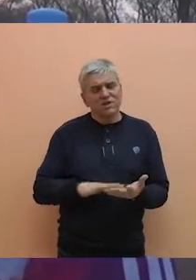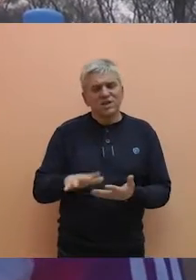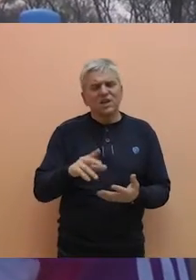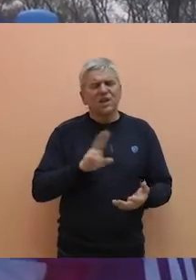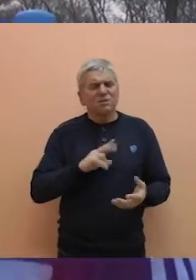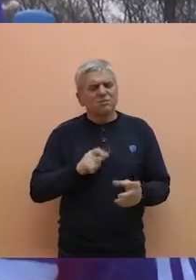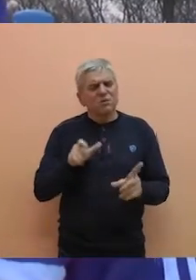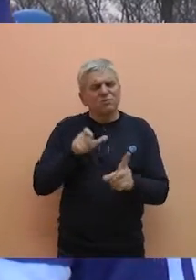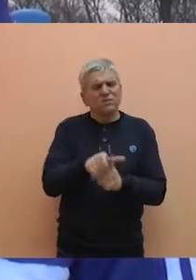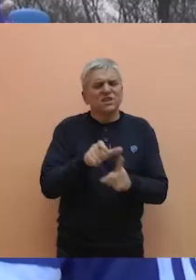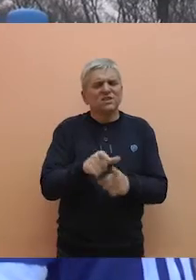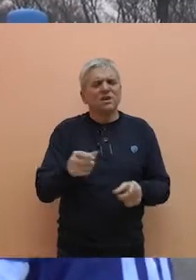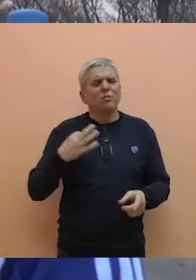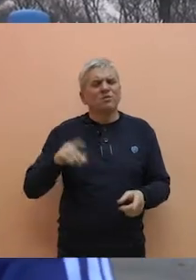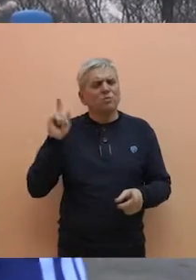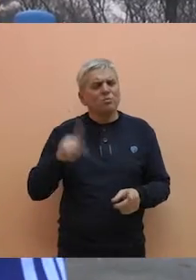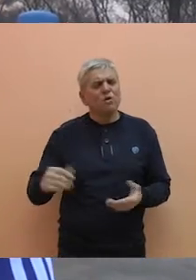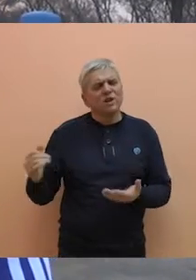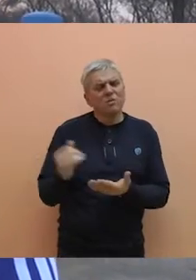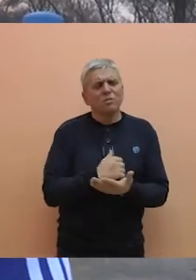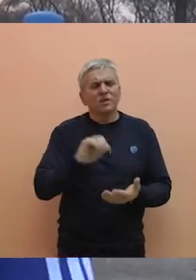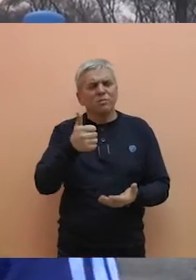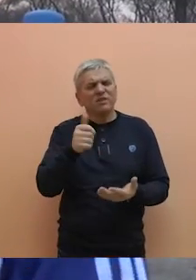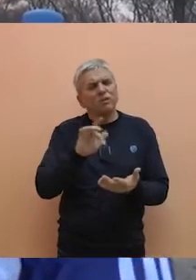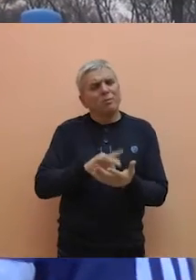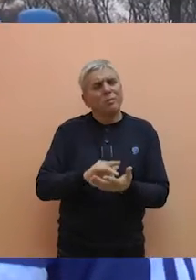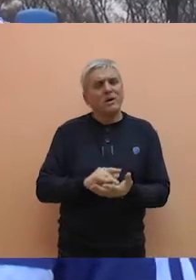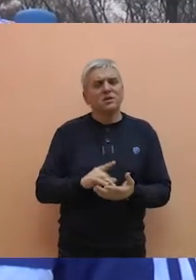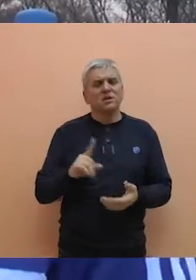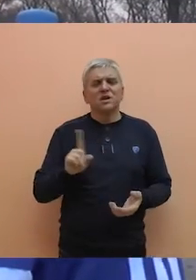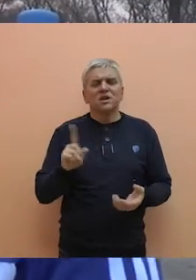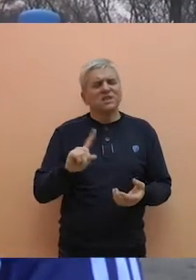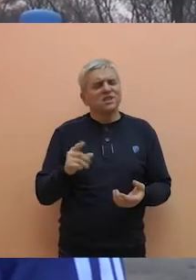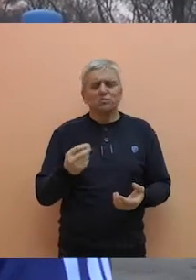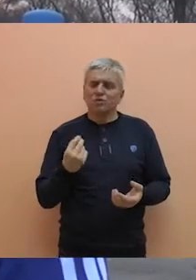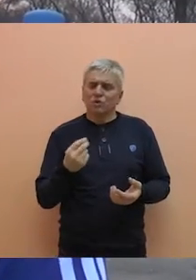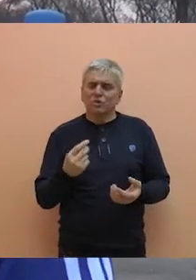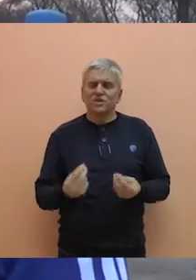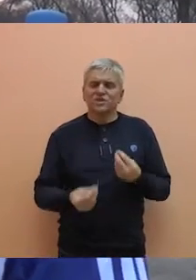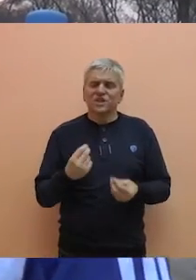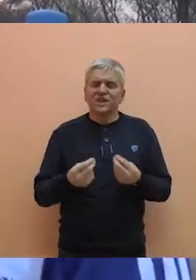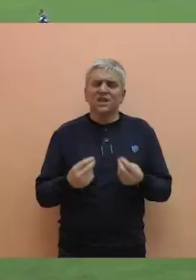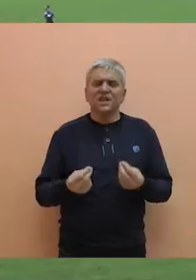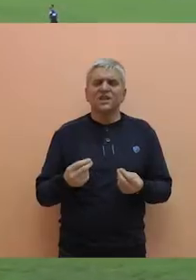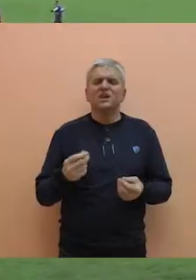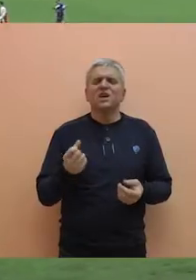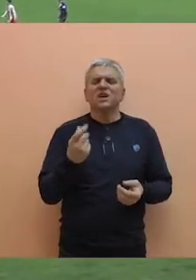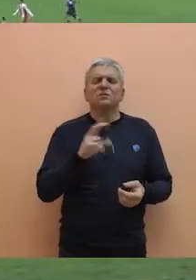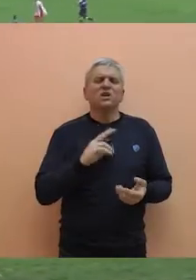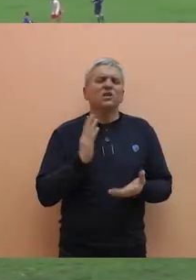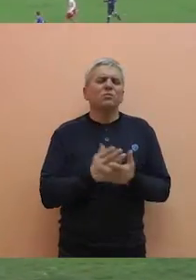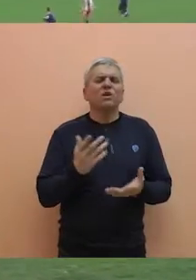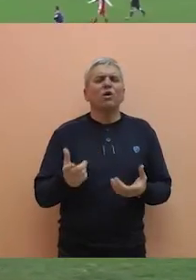kada stalno imamo pritisak i moranje pobjede, jurimo to prvo mesto. Moram priznati da nismo sjajno igrali u pripremljenom periodu, dosta